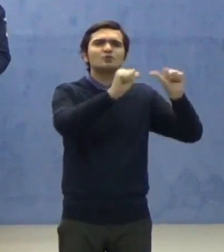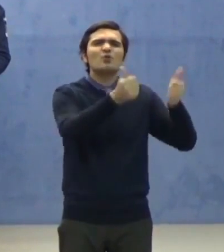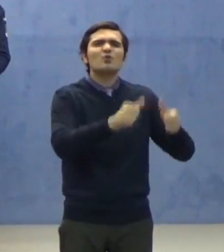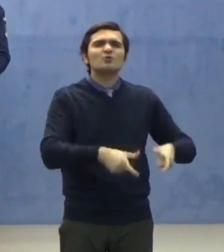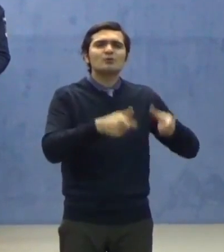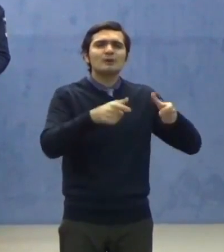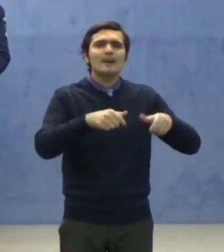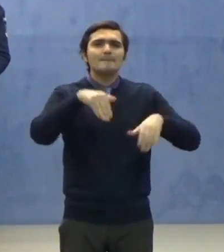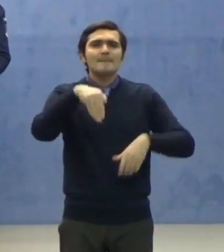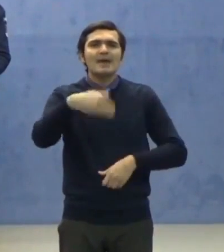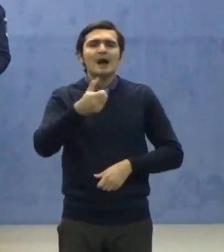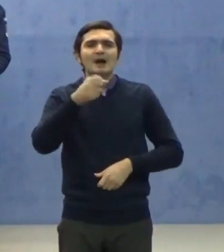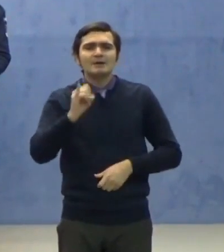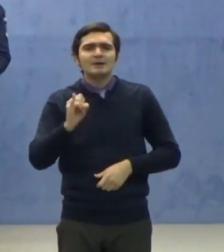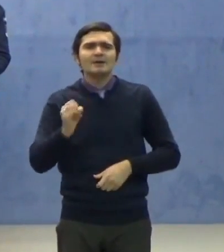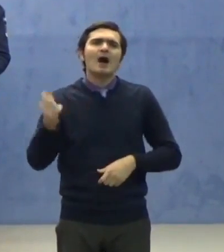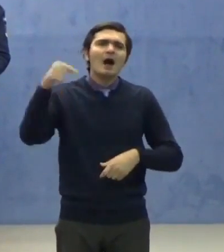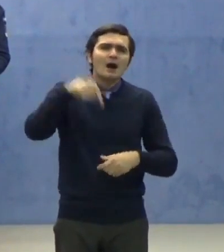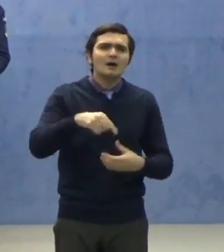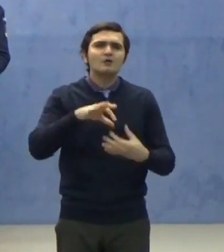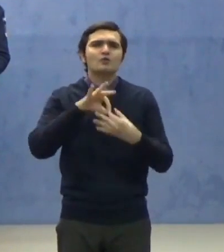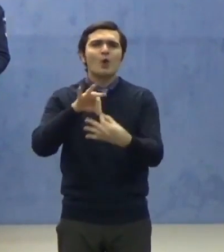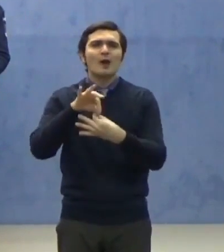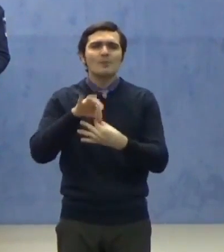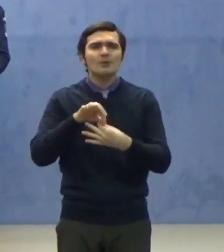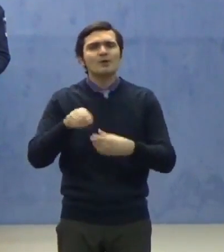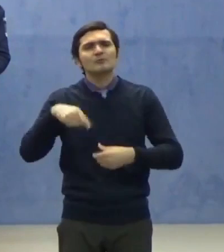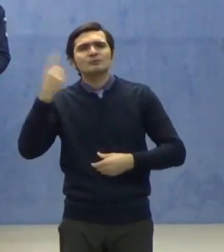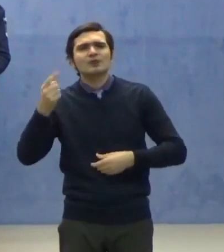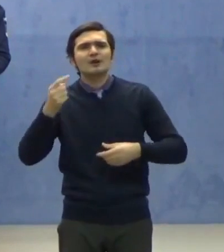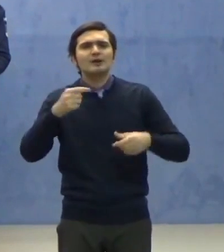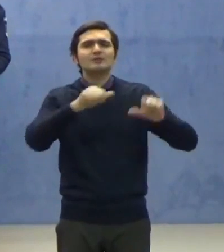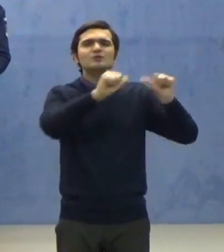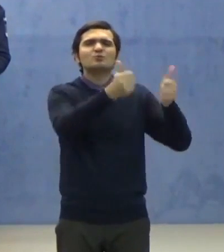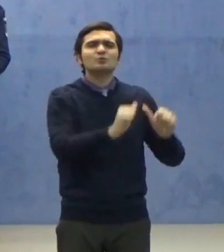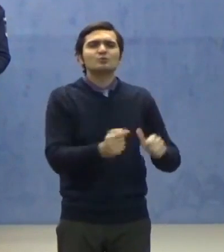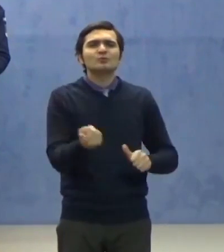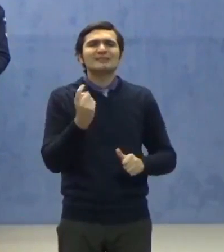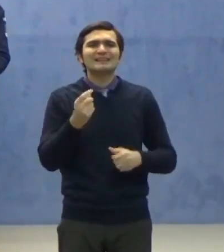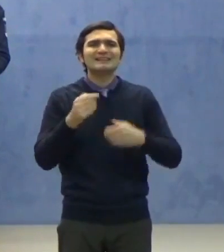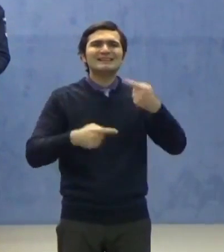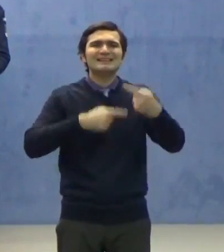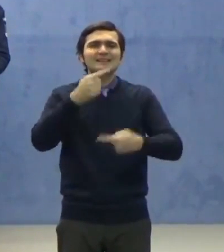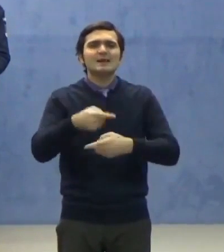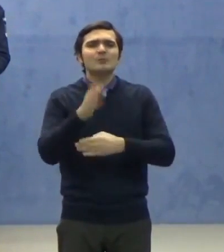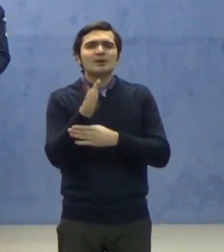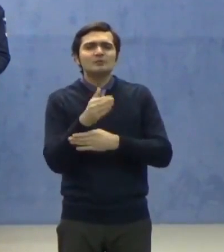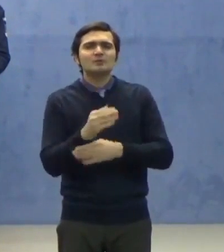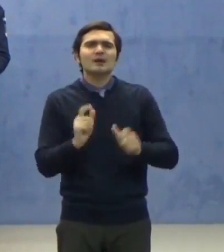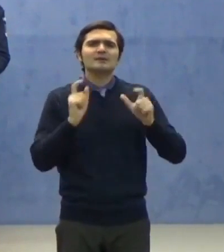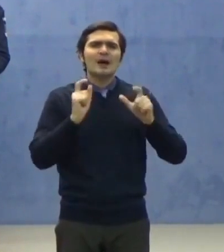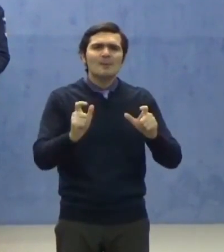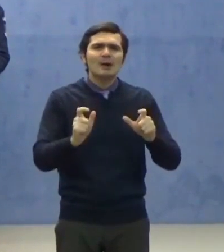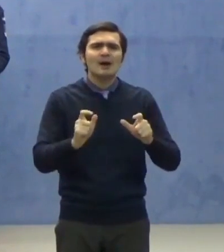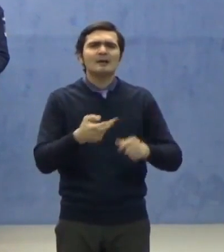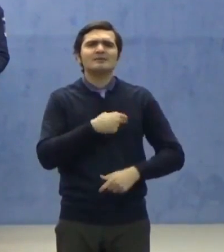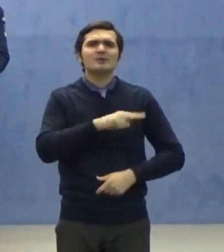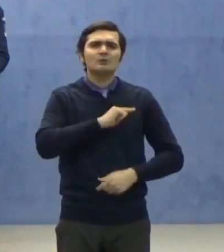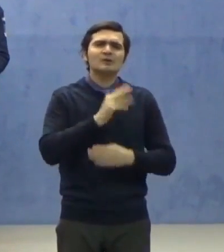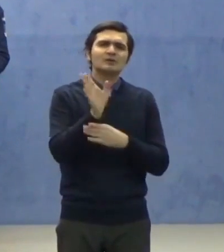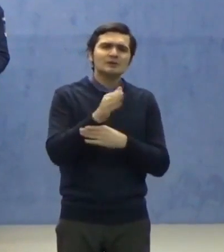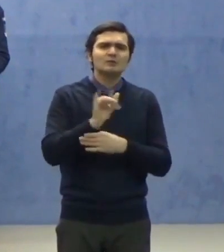strânsă colaborare cu instituțiile partenere din Sistemul Național de Apărare, Ordine Publică și Securitate Națională.